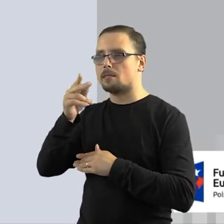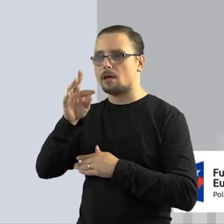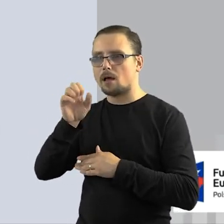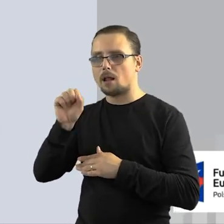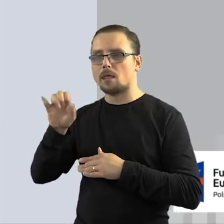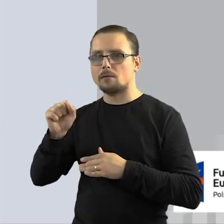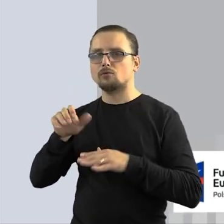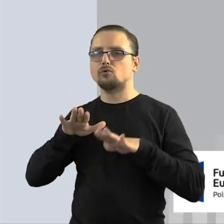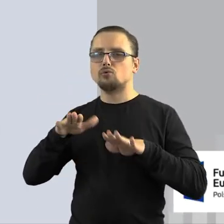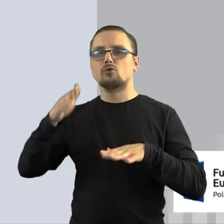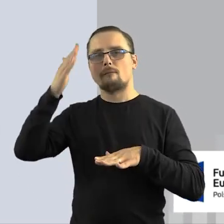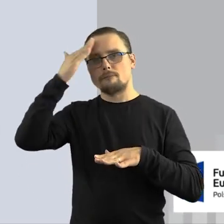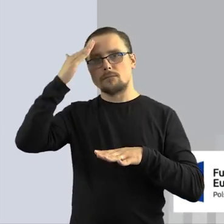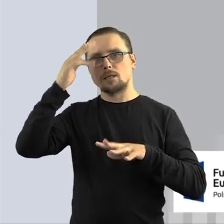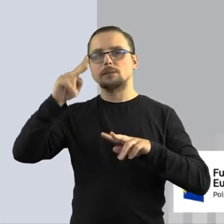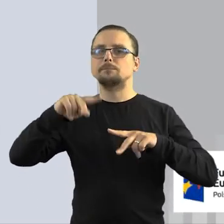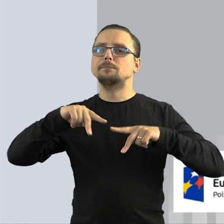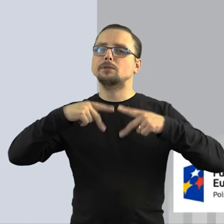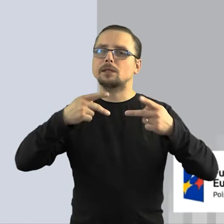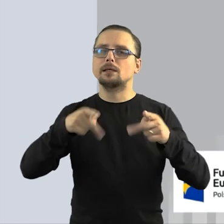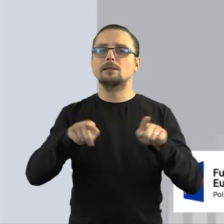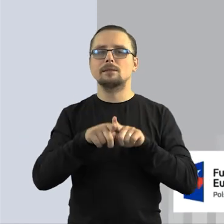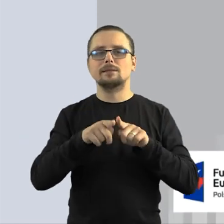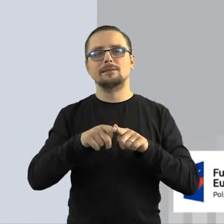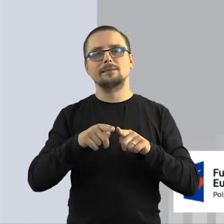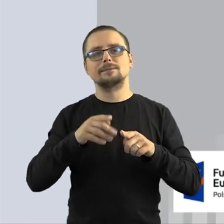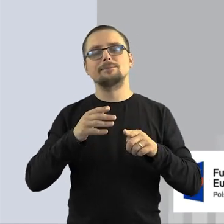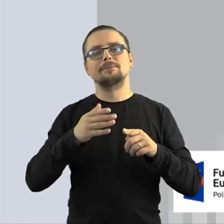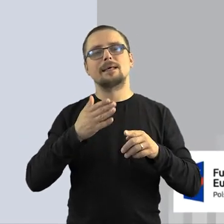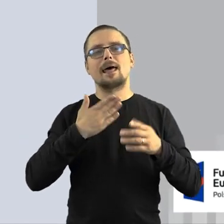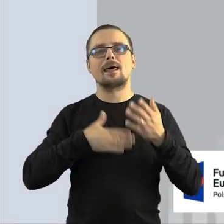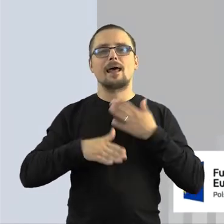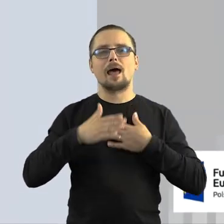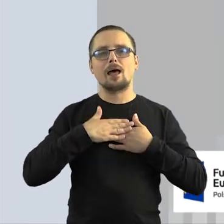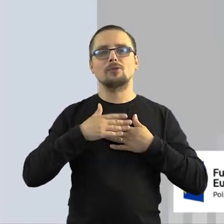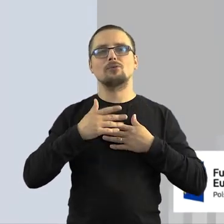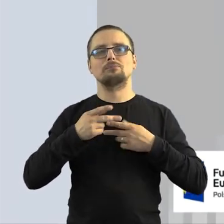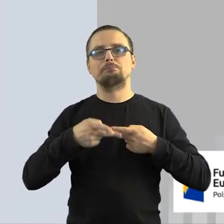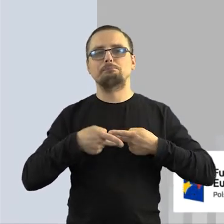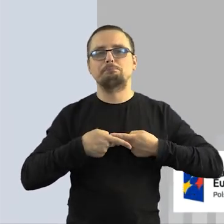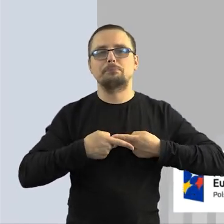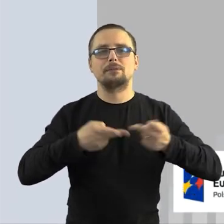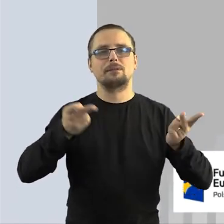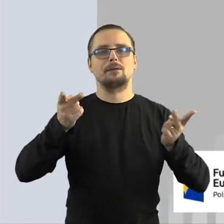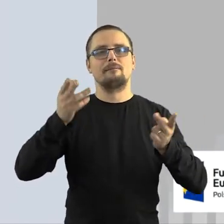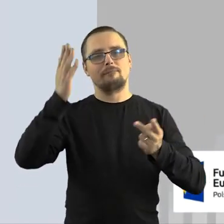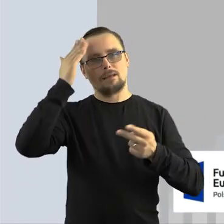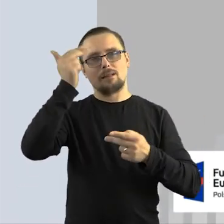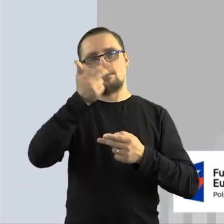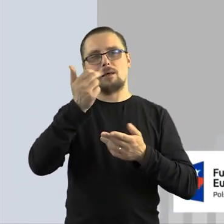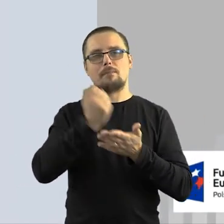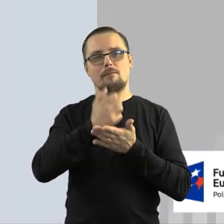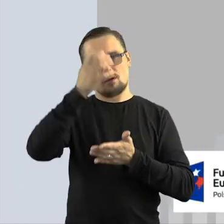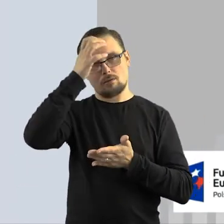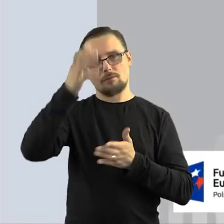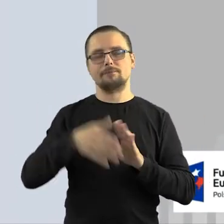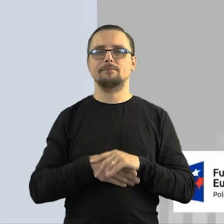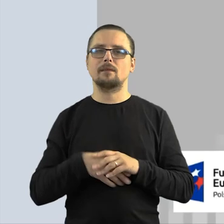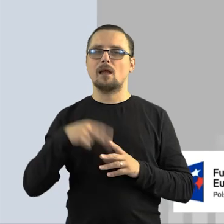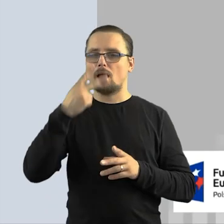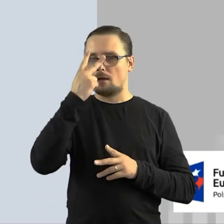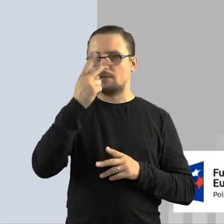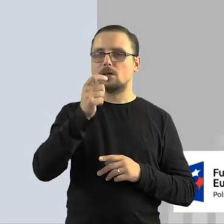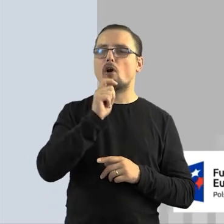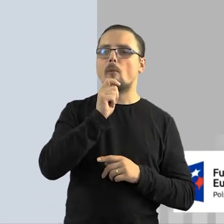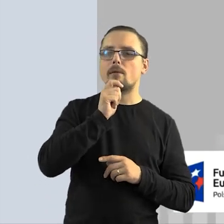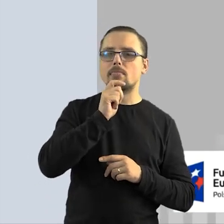tą wielką dawkę wiedzy i za ten entuzjazm i radość w dzieleniu się z nami wiedzą. Patrząc na